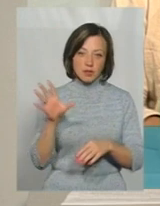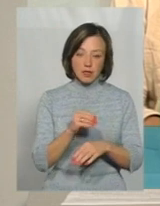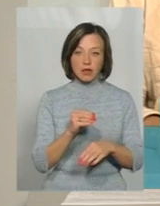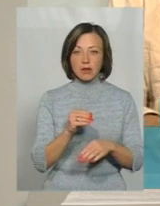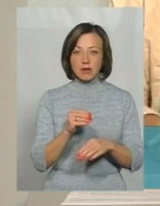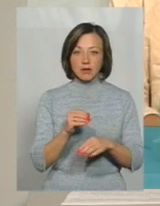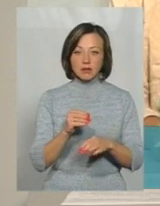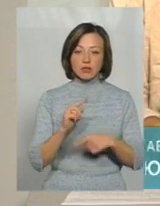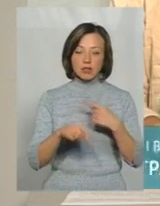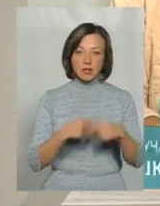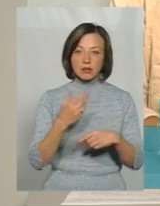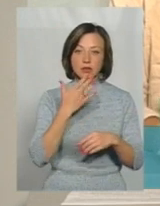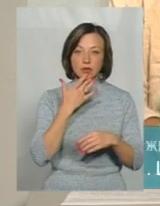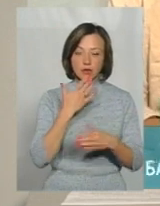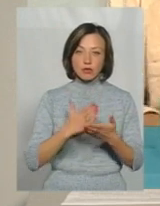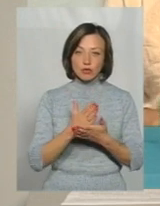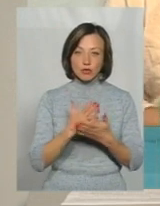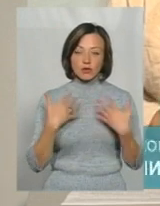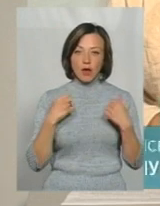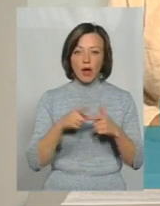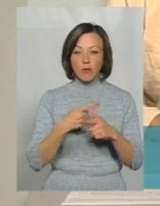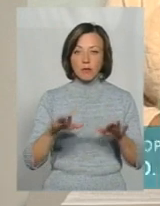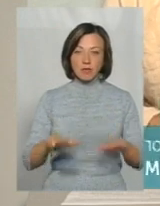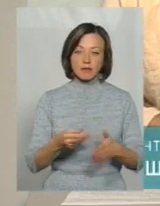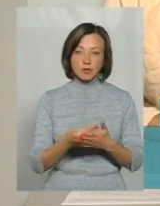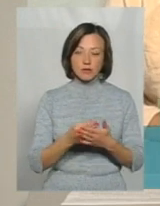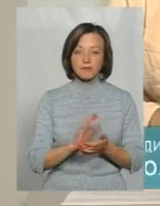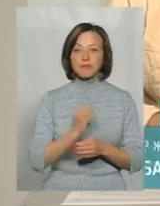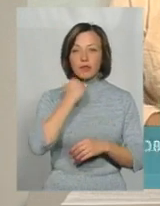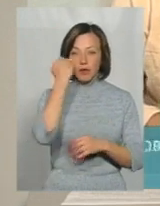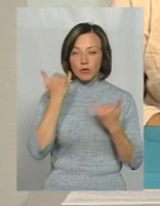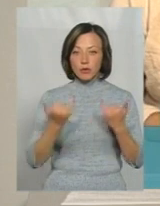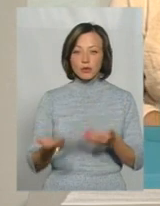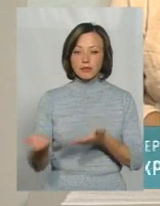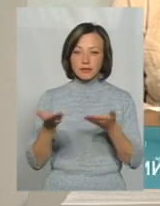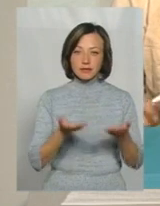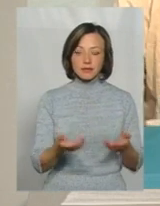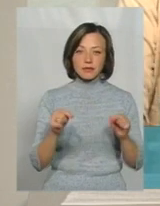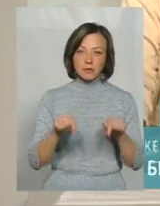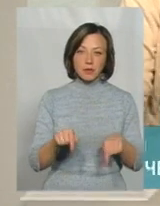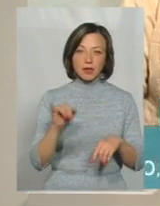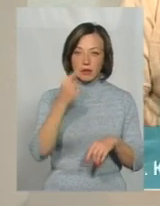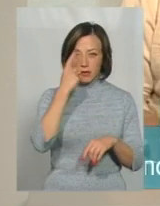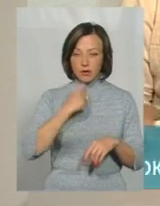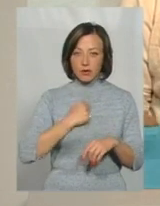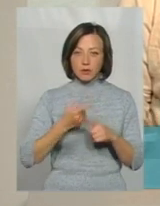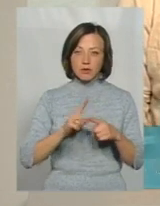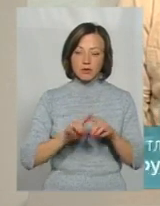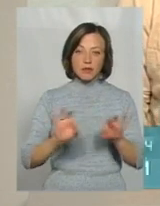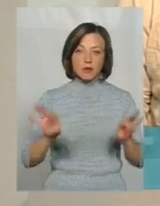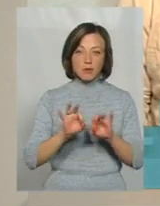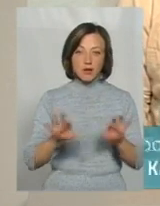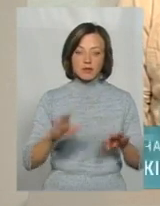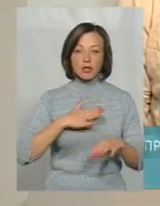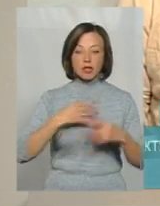йде... Через Національну службу здоров'я. Так, або місцевий бюджет. Дякую вам сьогодні за те, що завітали і повідомили нам цю інформацію.